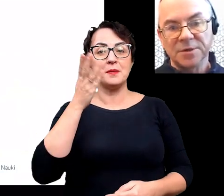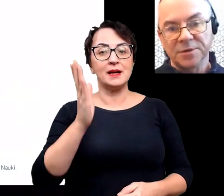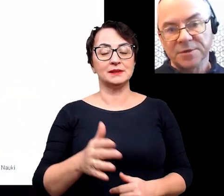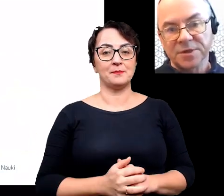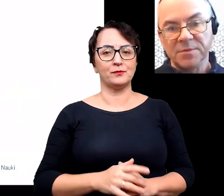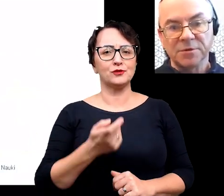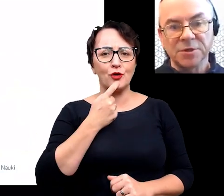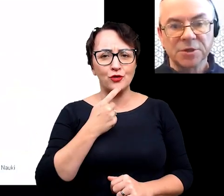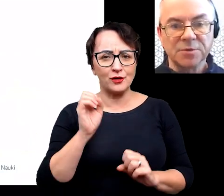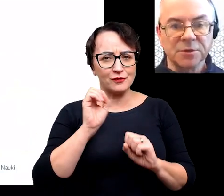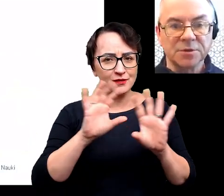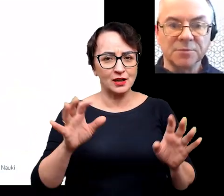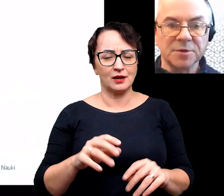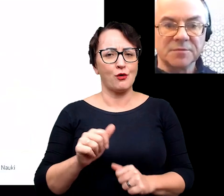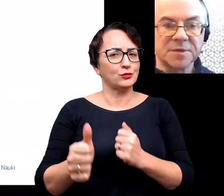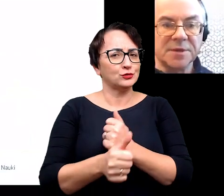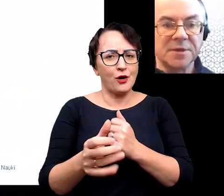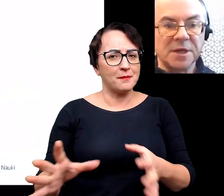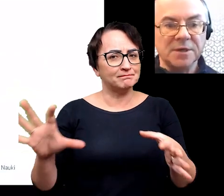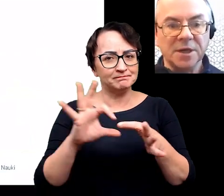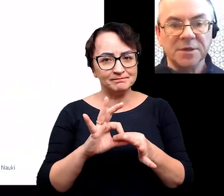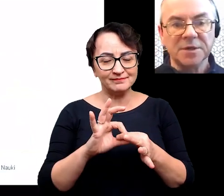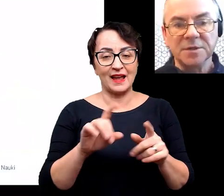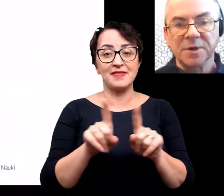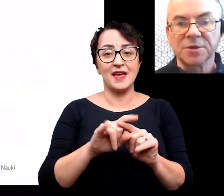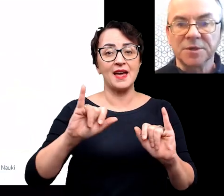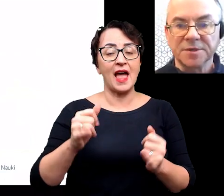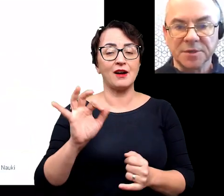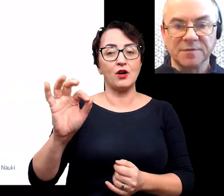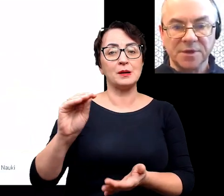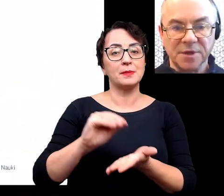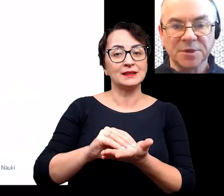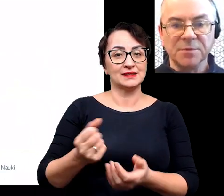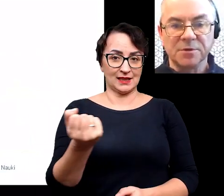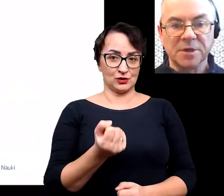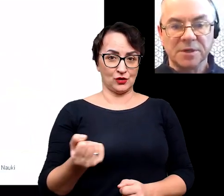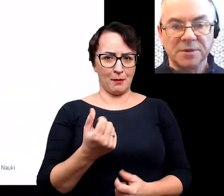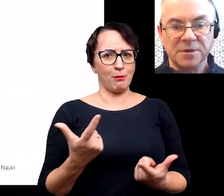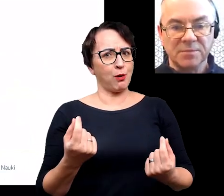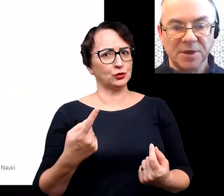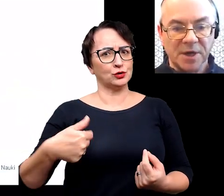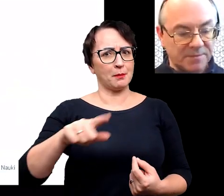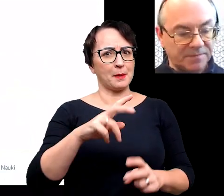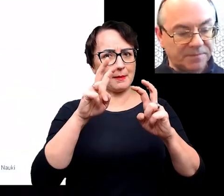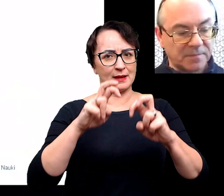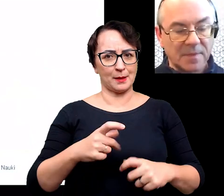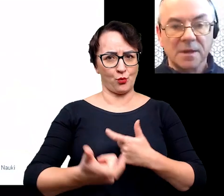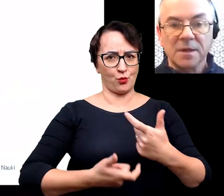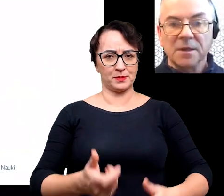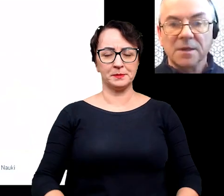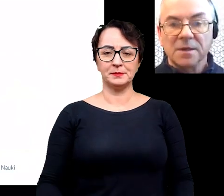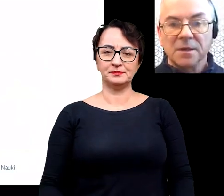co to są skamieniałości, z czym to jest związane i jakie jest ich praktyczne zastosowanie. Po co my to badamy?